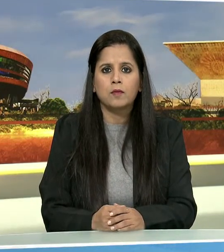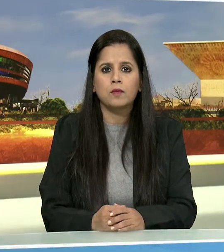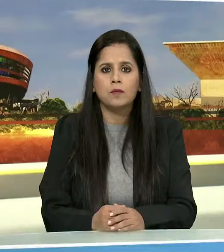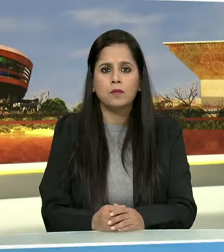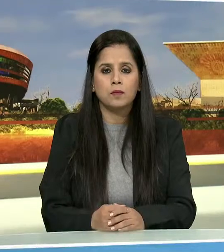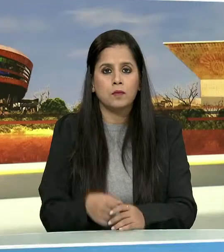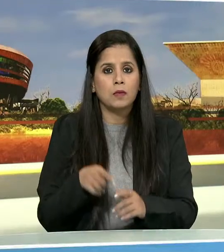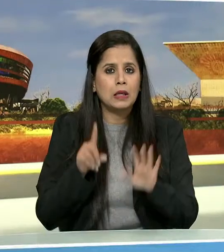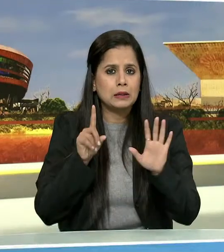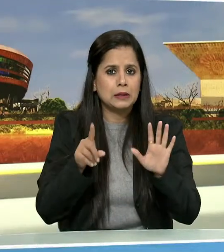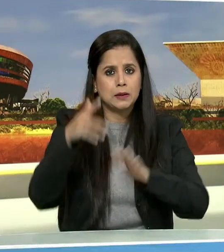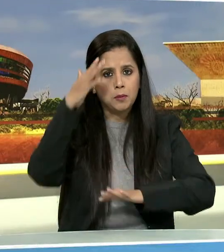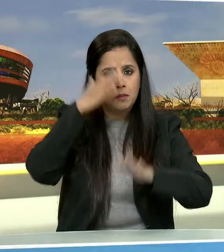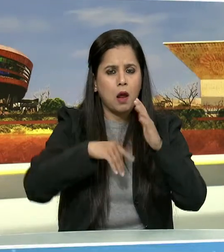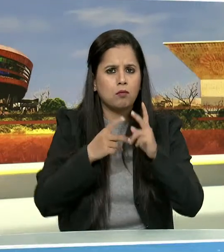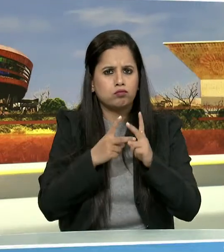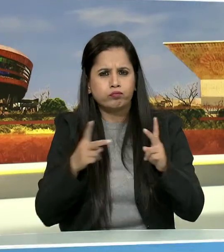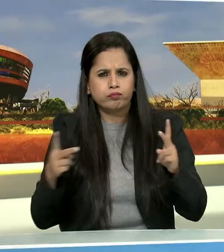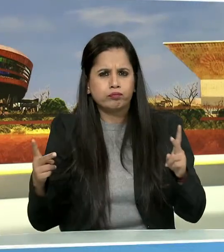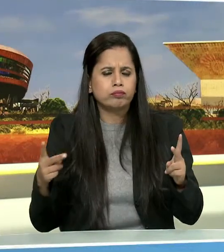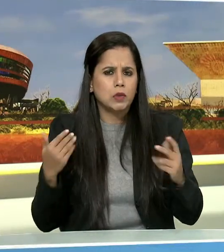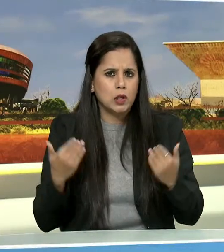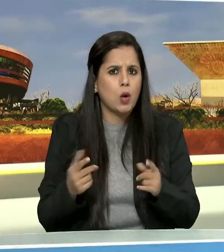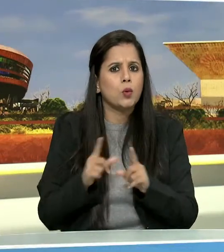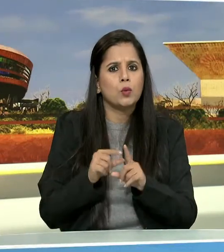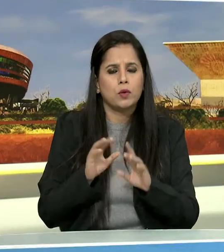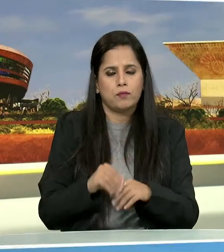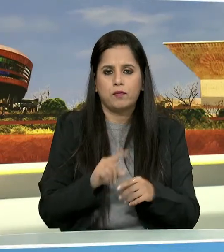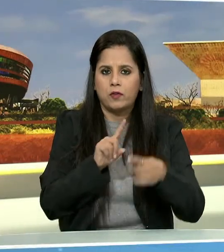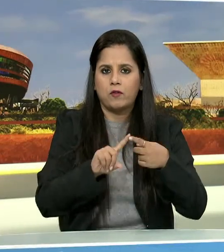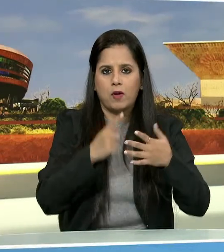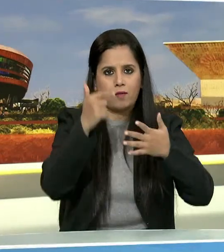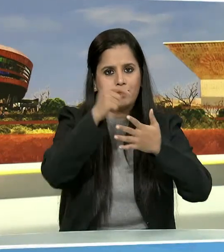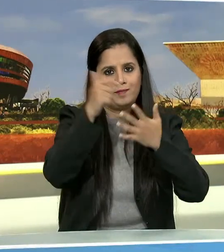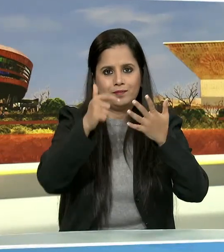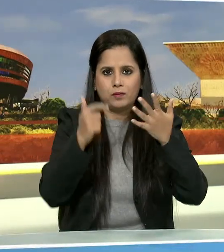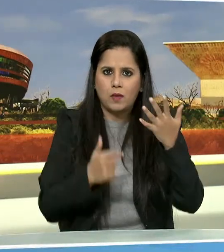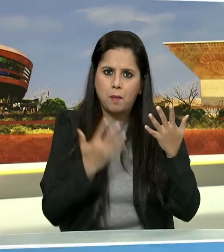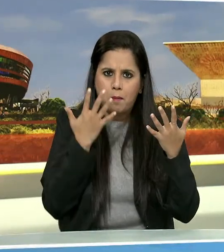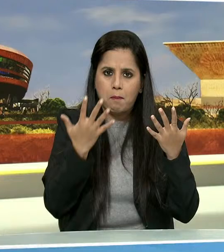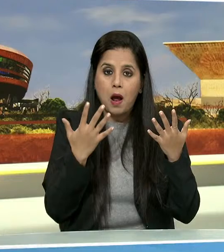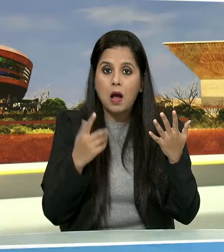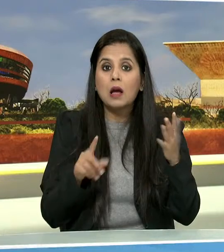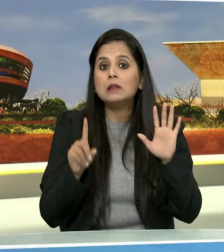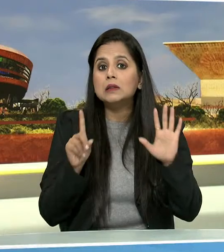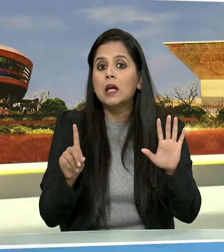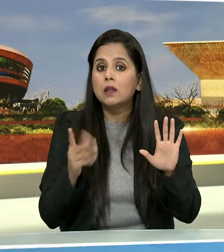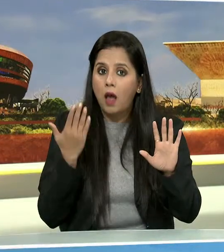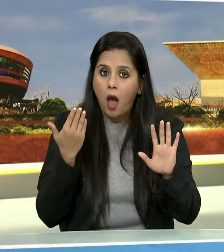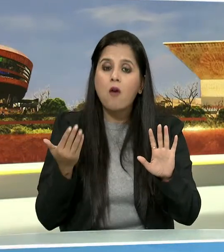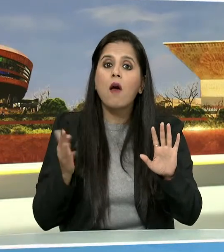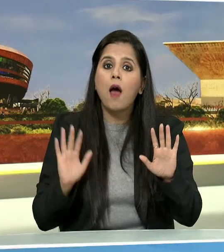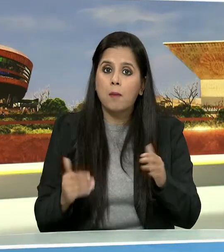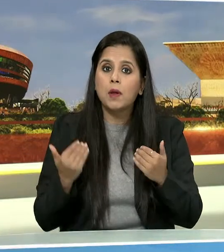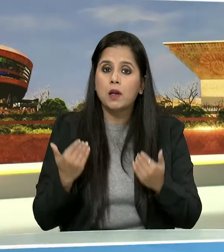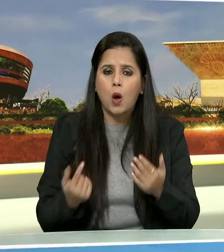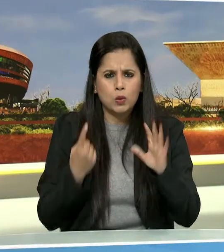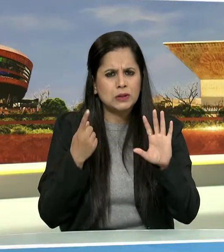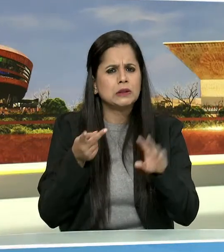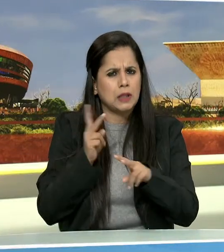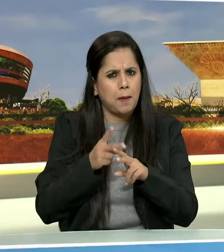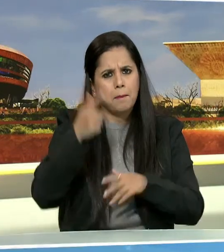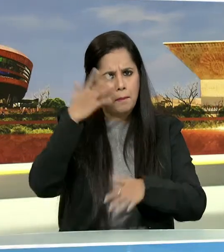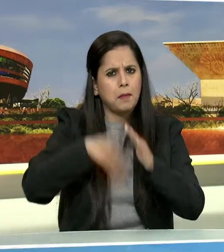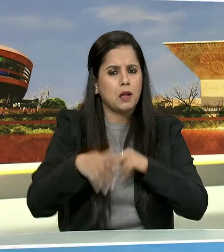च्छे प्लान काम कर रहे हैं पहले पांच बताया था उस वक्त भी च्छटा प्लान तो मौझूद था वो च्छटा प्लान अभी भी है